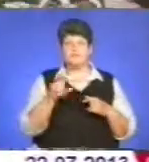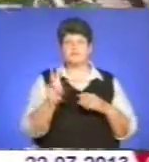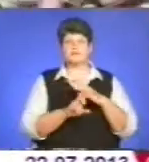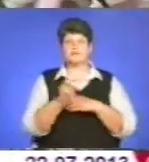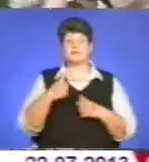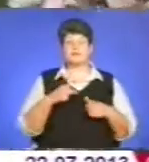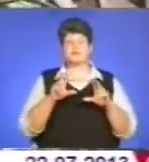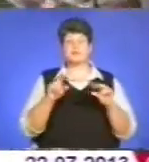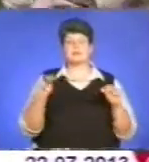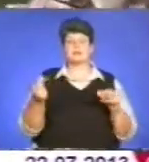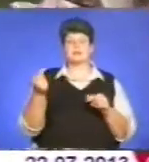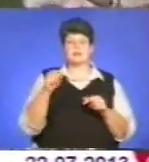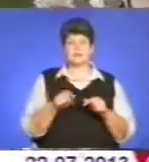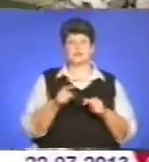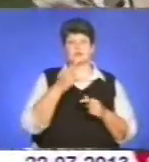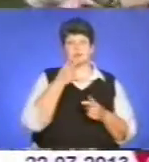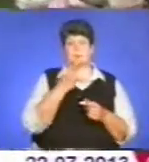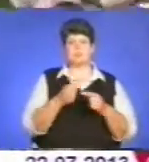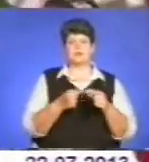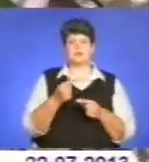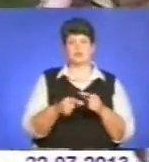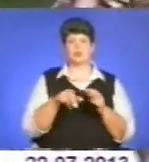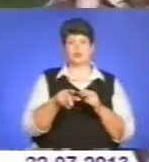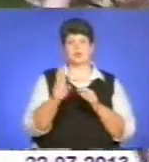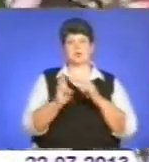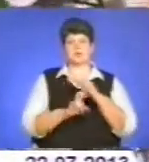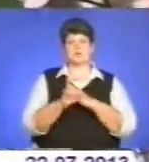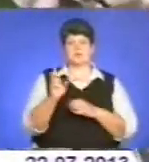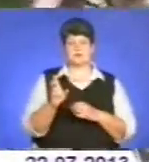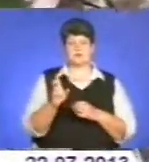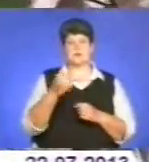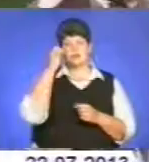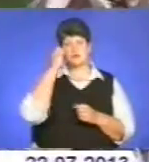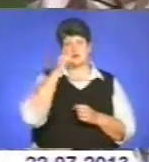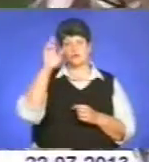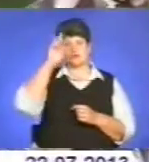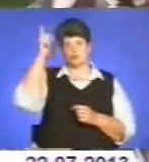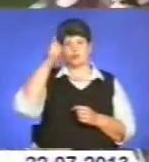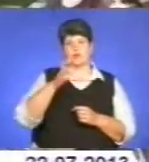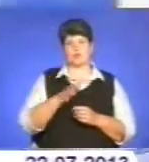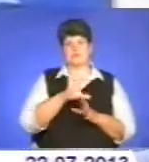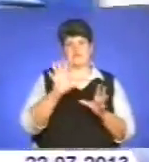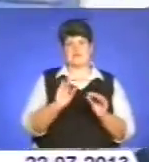щаслива, щаслива бабусі, коли бачиш свої внучечки йдуть до церкви, і діточки. І я дякую, Господь Богу, за все.